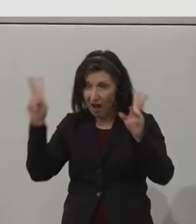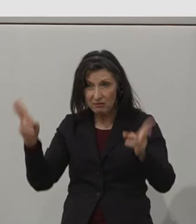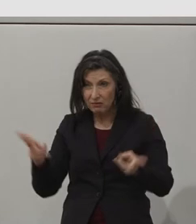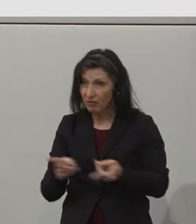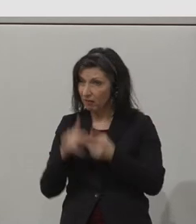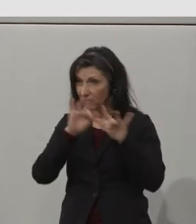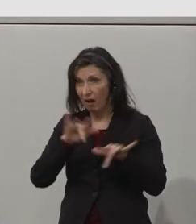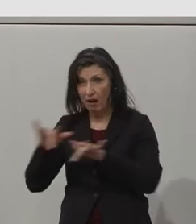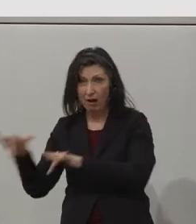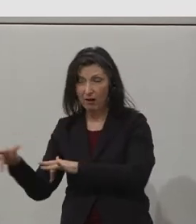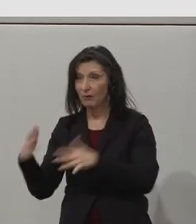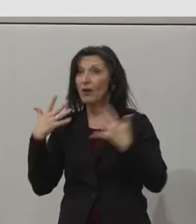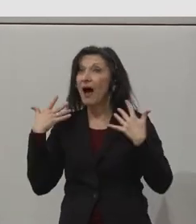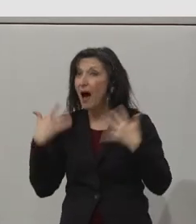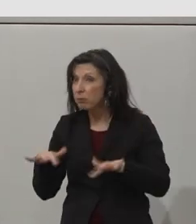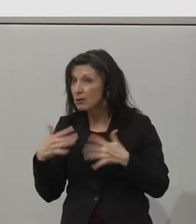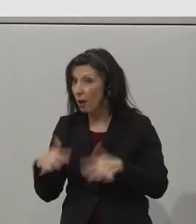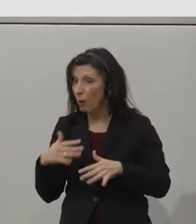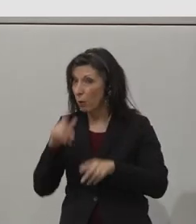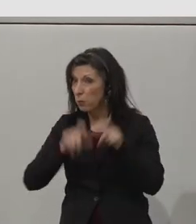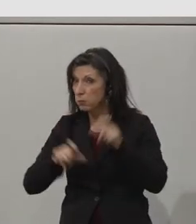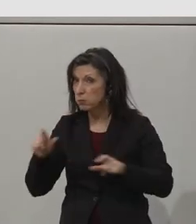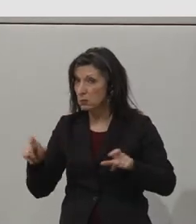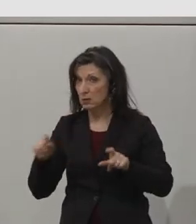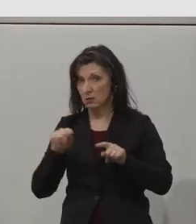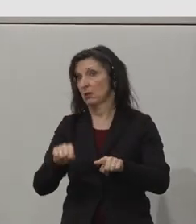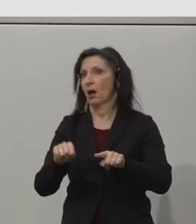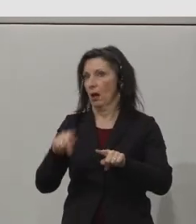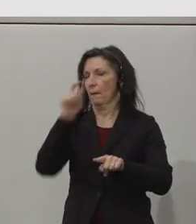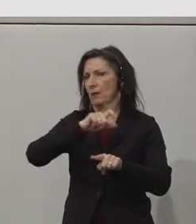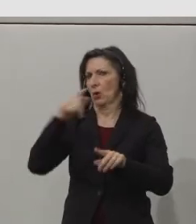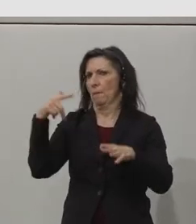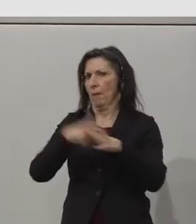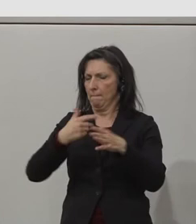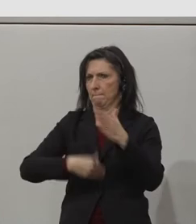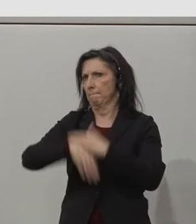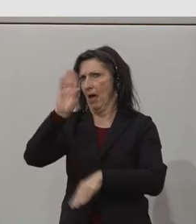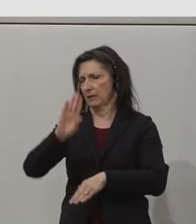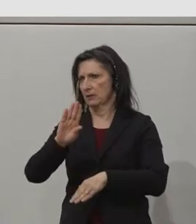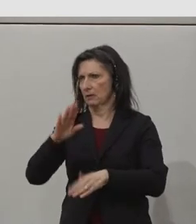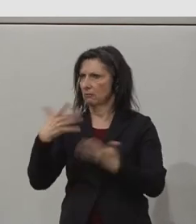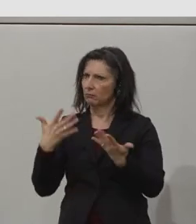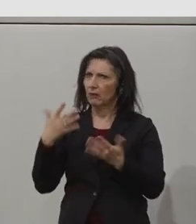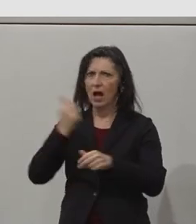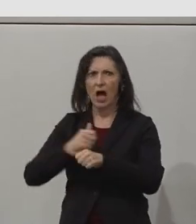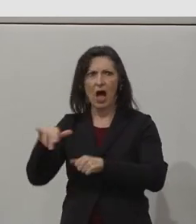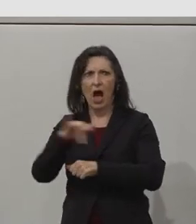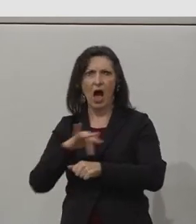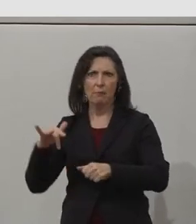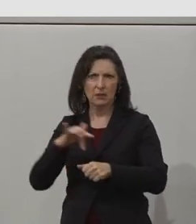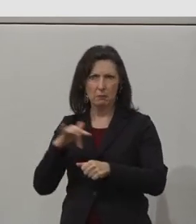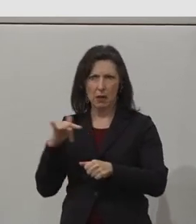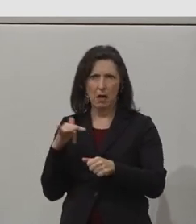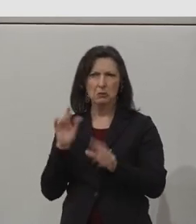the traditional workplace, a nine to five job, full time in an office location,